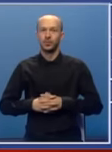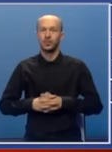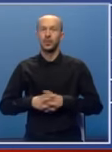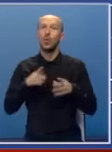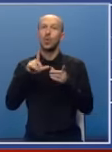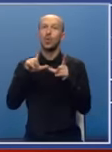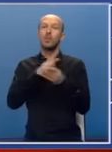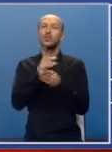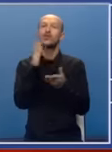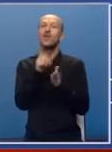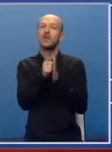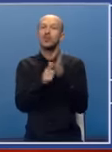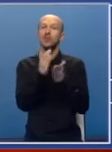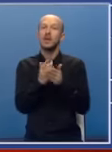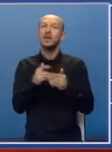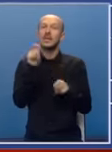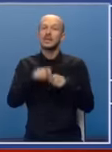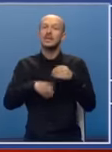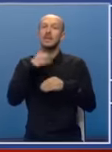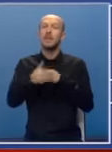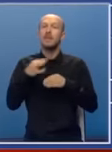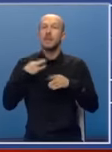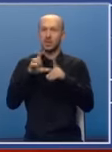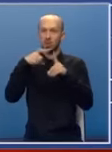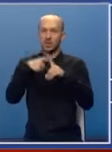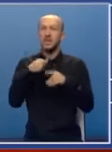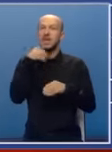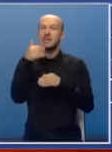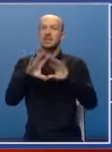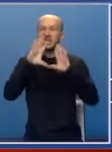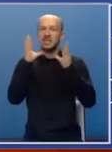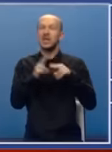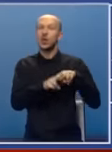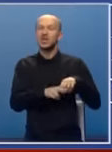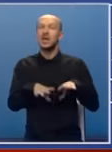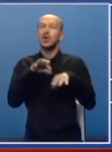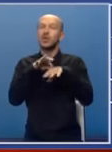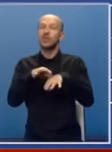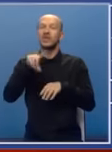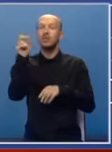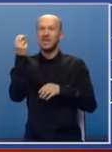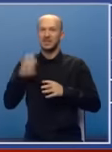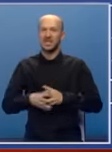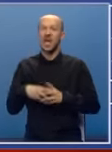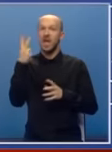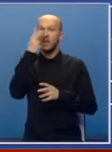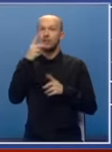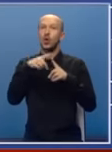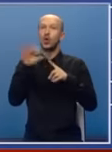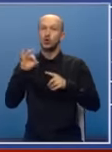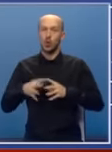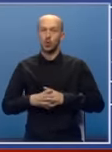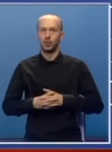Umeđu vremena su bile sankcije prema predsjedniku Dodiku, a zatim i protiv svih ostalih iz rukovodstva Republike Srpske, naravno da to